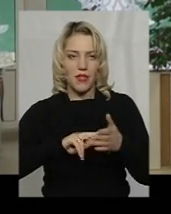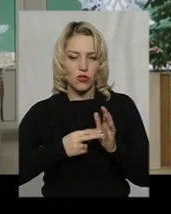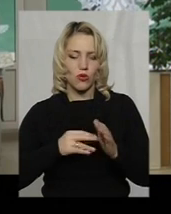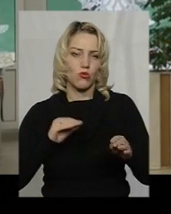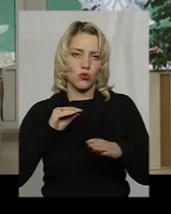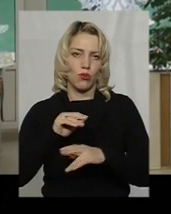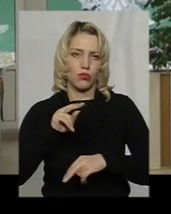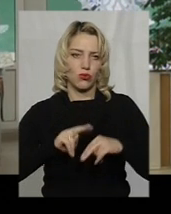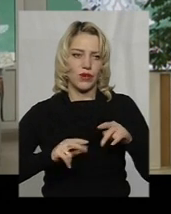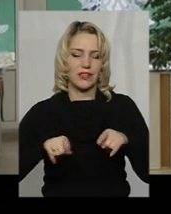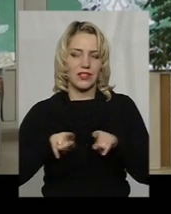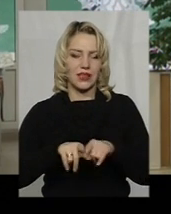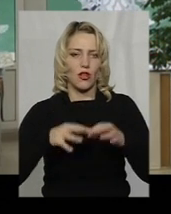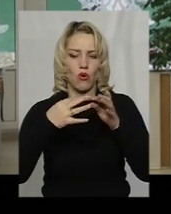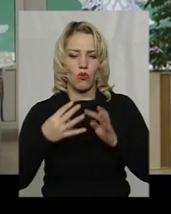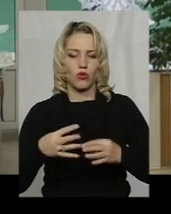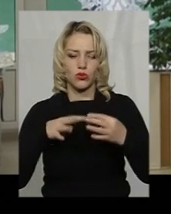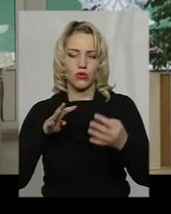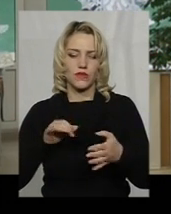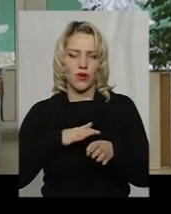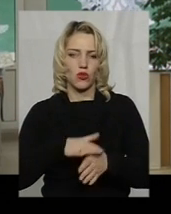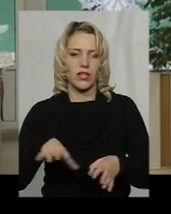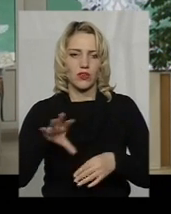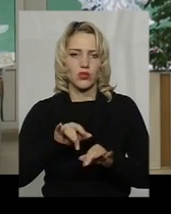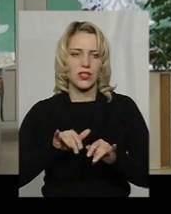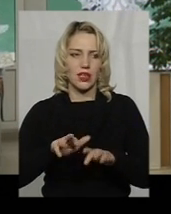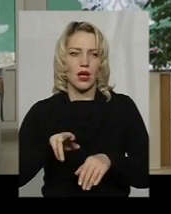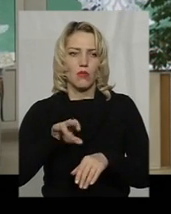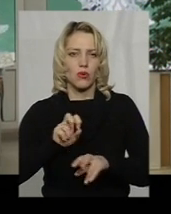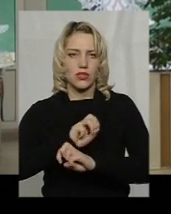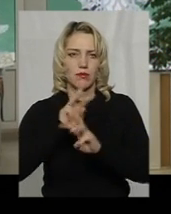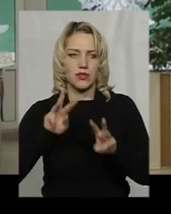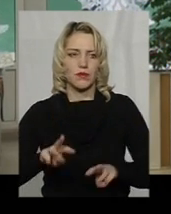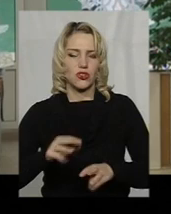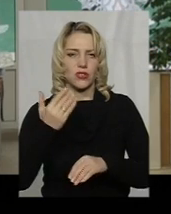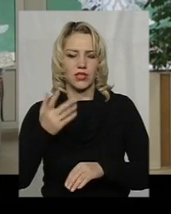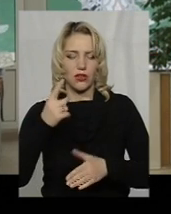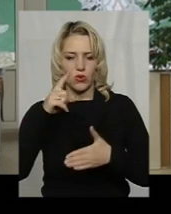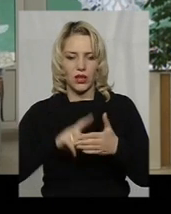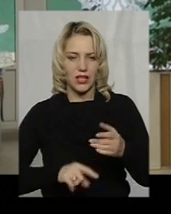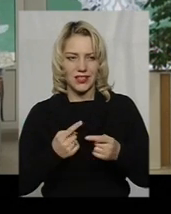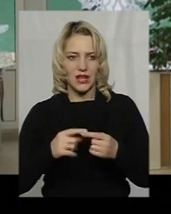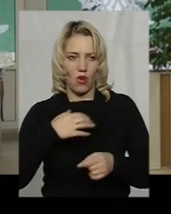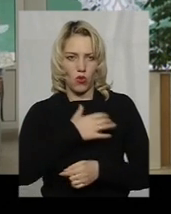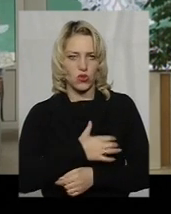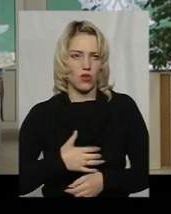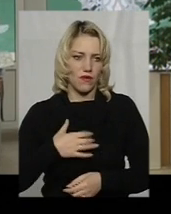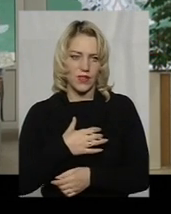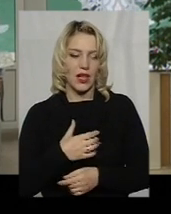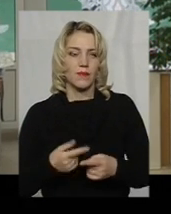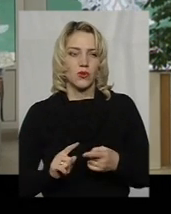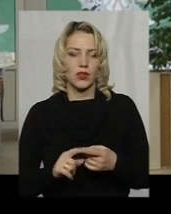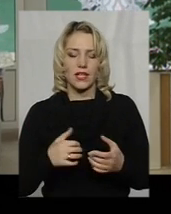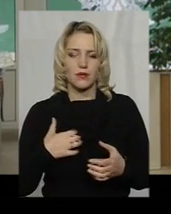конструкціях. З виконанням усіх заходів по забезпеченню їхньої надійності. Це основне. У нас